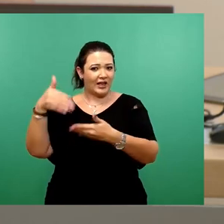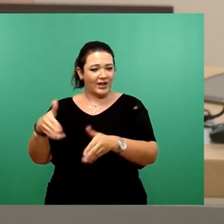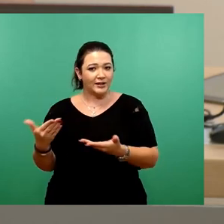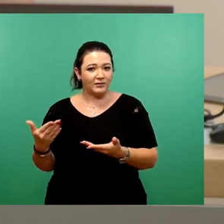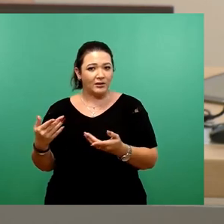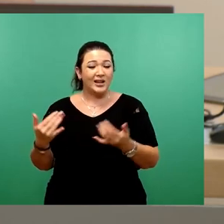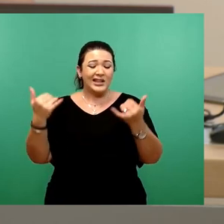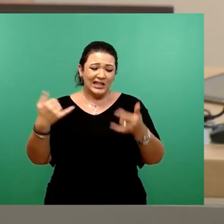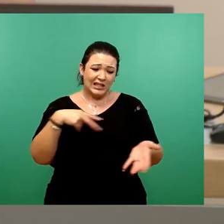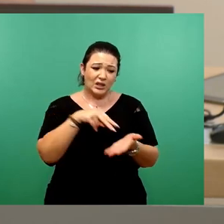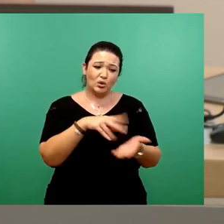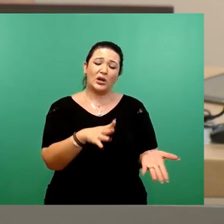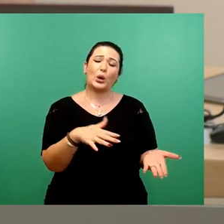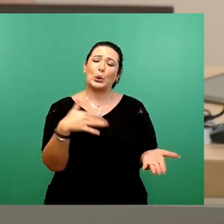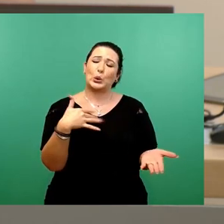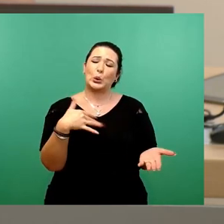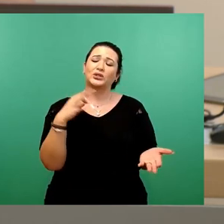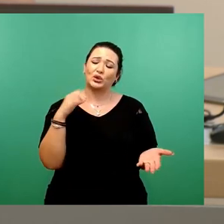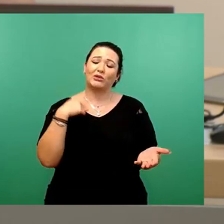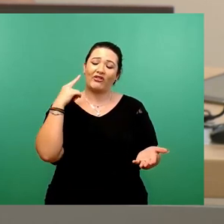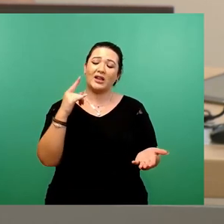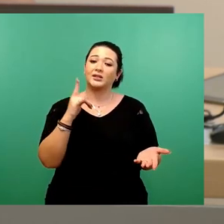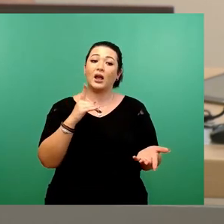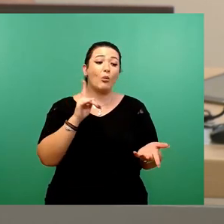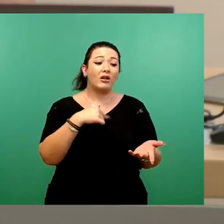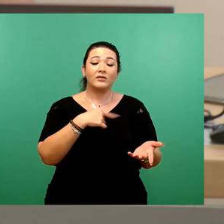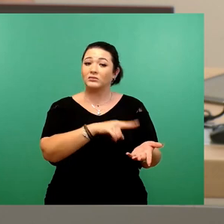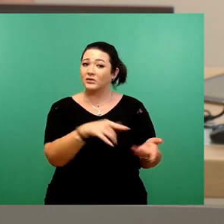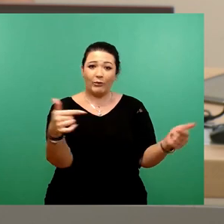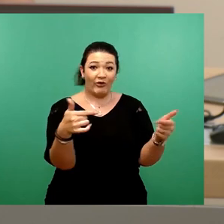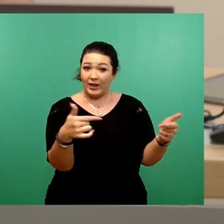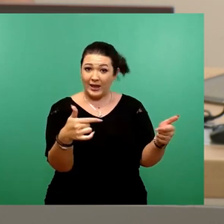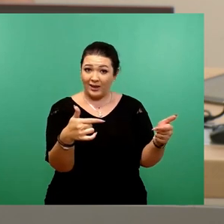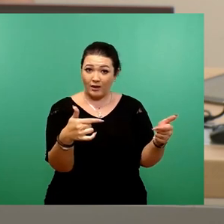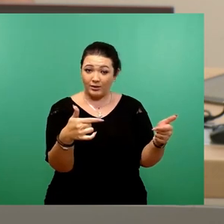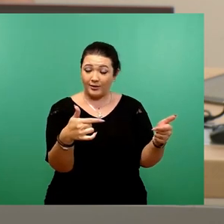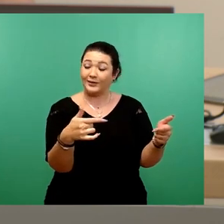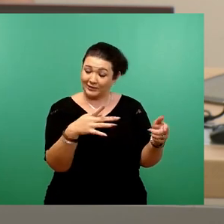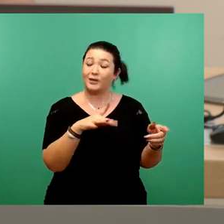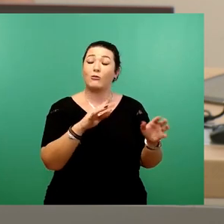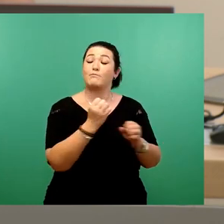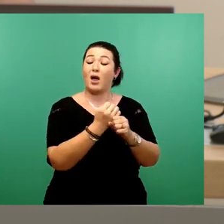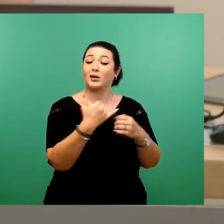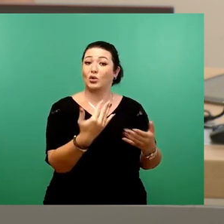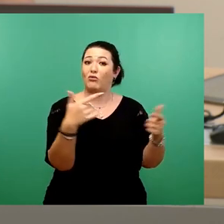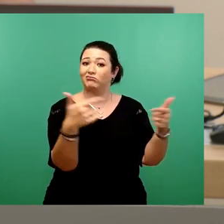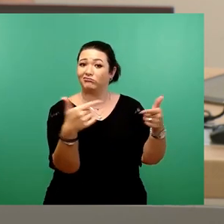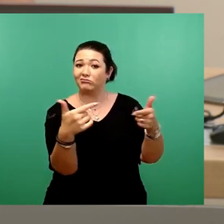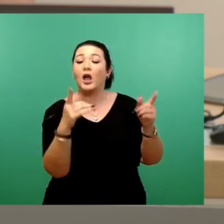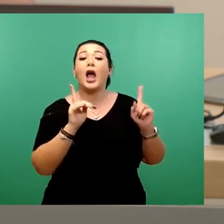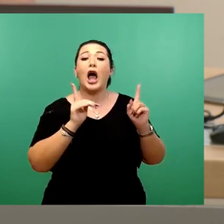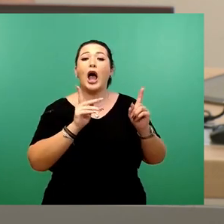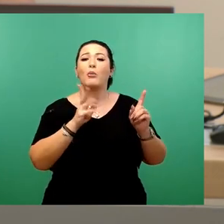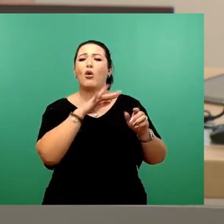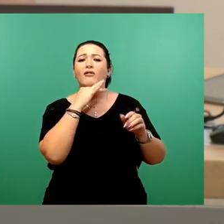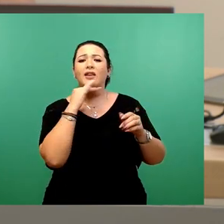Zustand liegt nicht daran, dass die Fläche nicht gepflegt worden wäre, sondern dass dort ein Unkrautbewachsel mit sehr